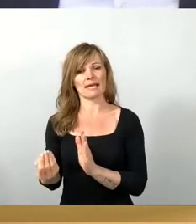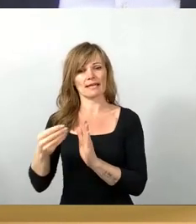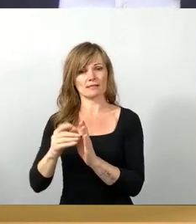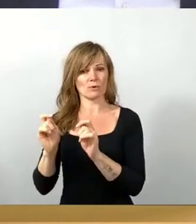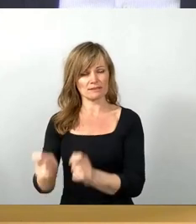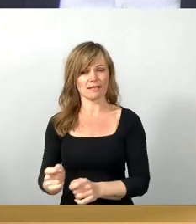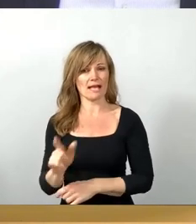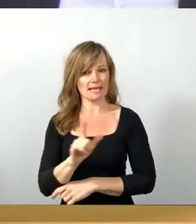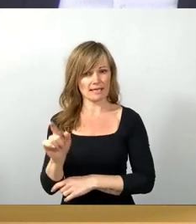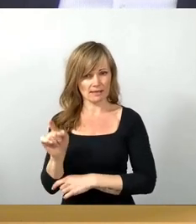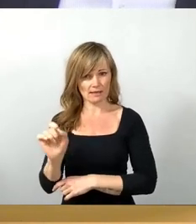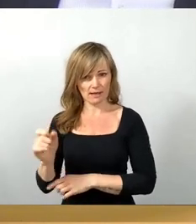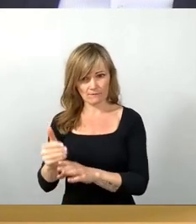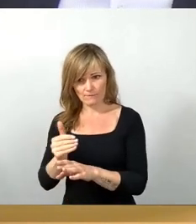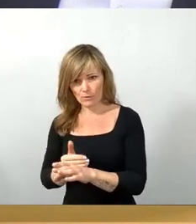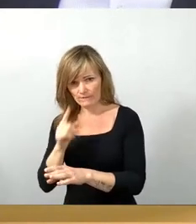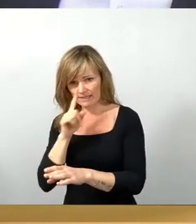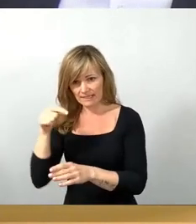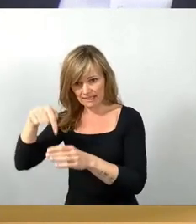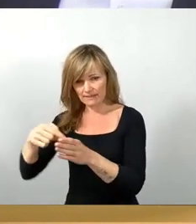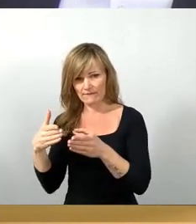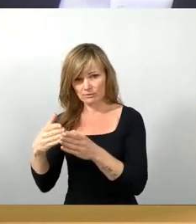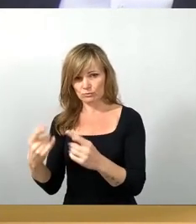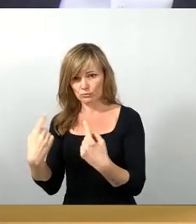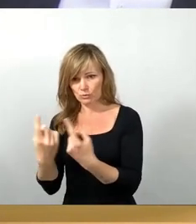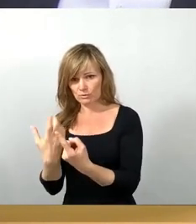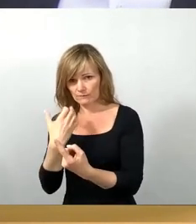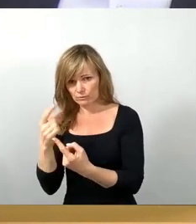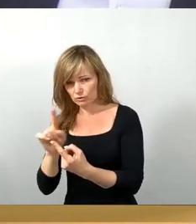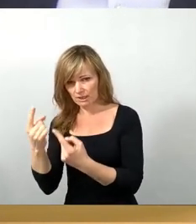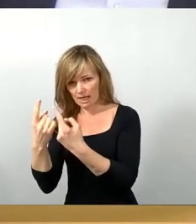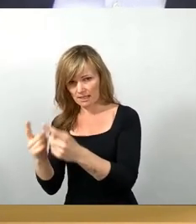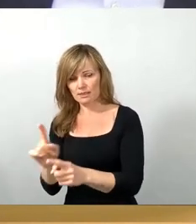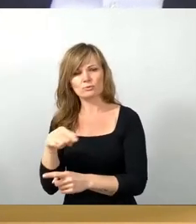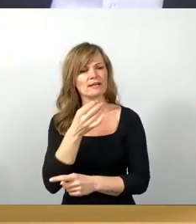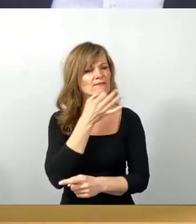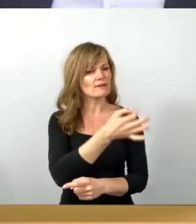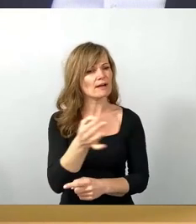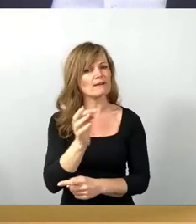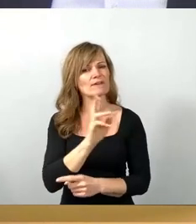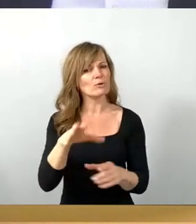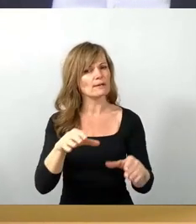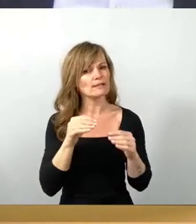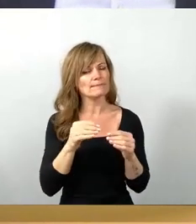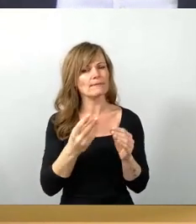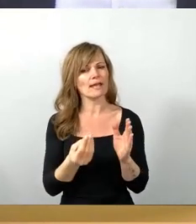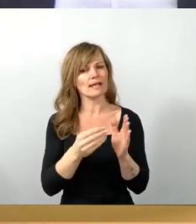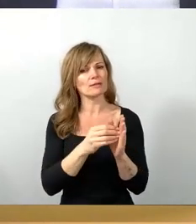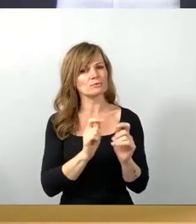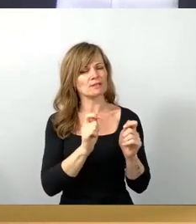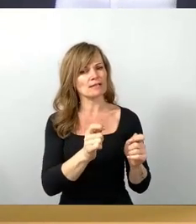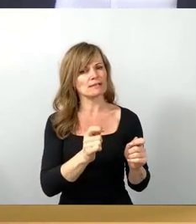Könnten wir vorziehen, wenn nicht in der Fraktionsrunde gewünscht. Und dann muss ich noch kurz fragen, wer übernimmt den Ergänzungsantrag